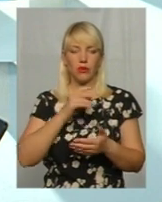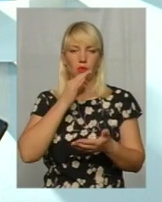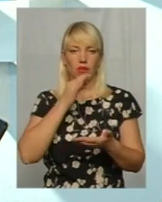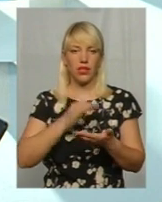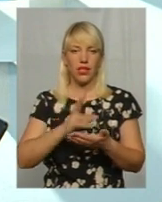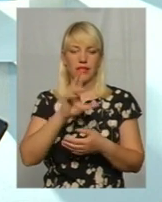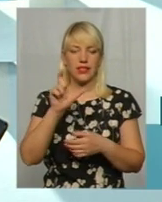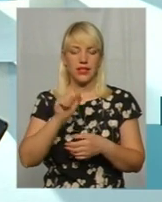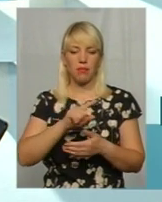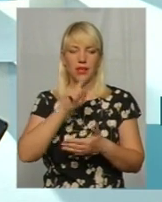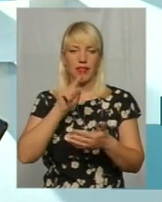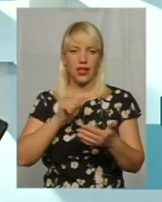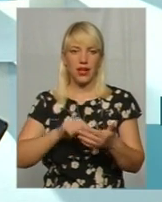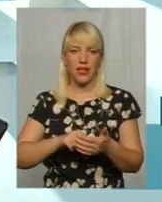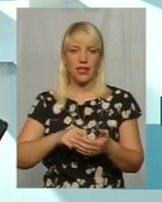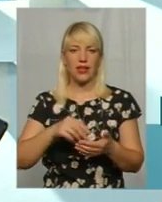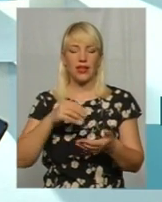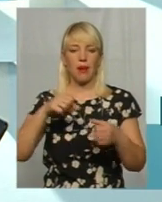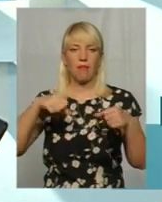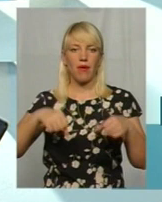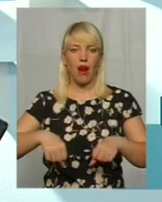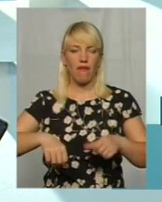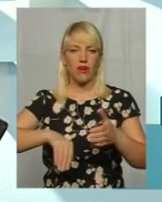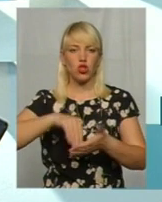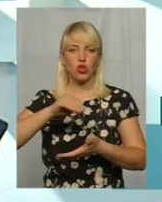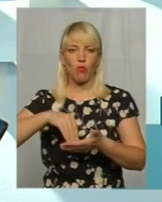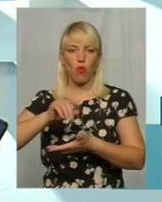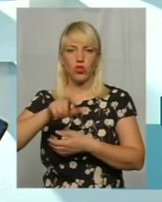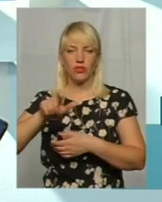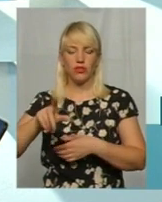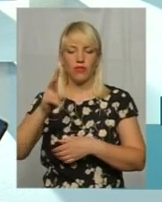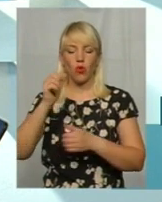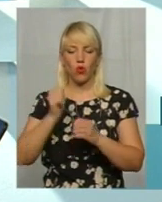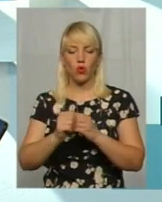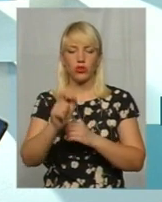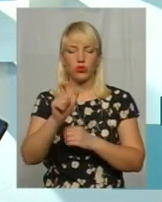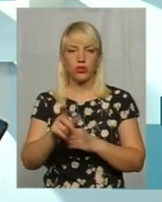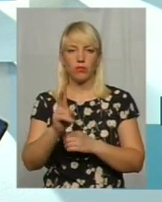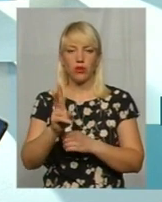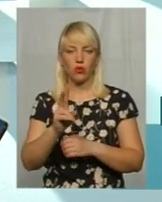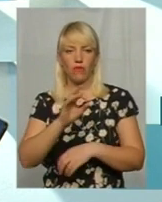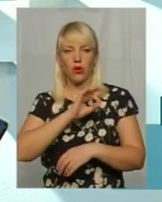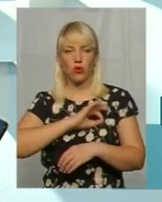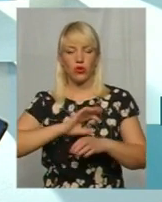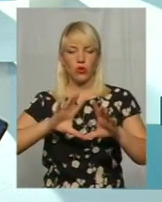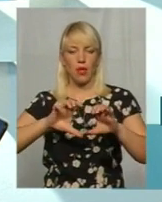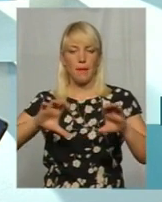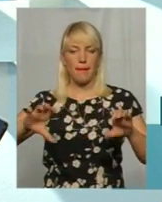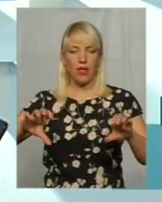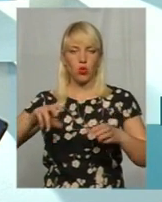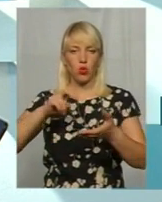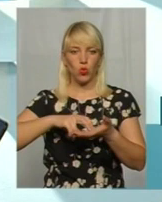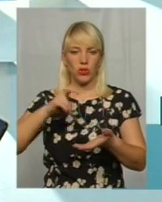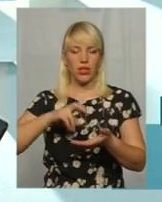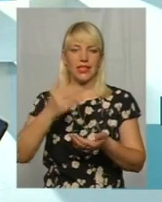споживачів. Кожна особа, яка приходить в парк і користується чи то п'якавою, чи то використовує батутути, вона є споживачем або